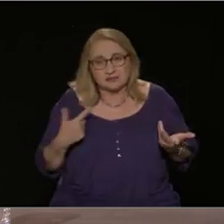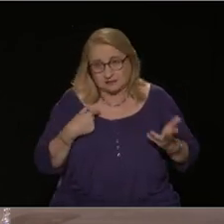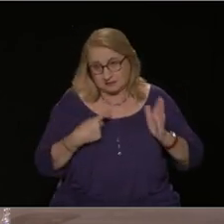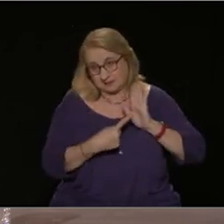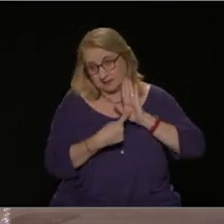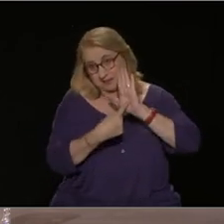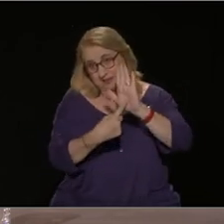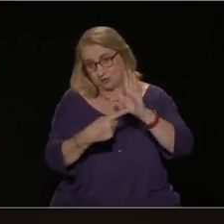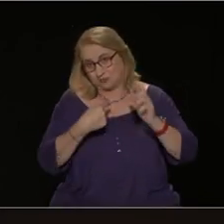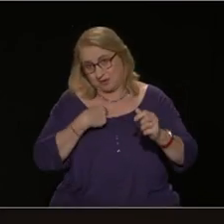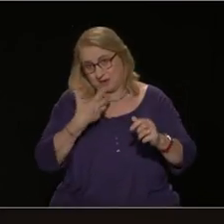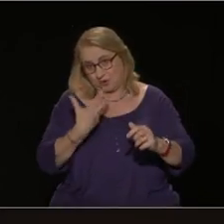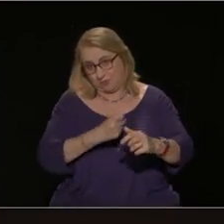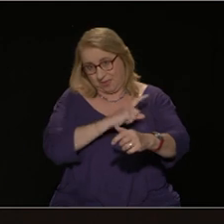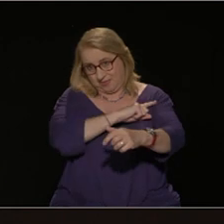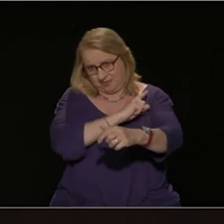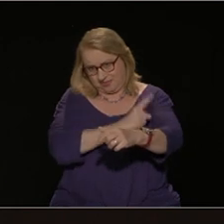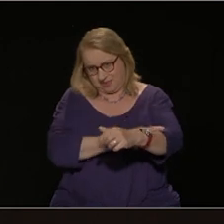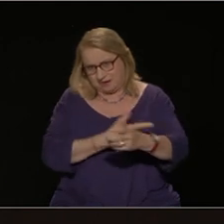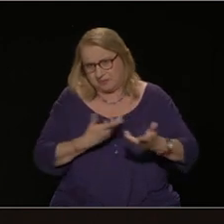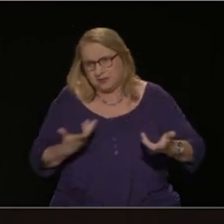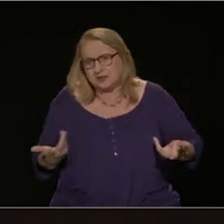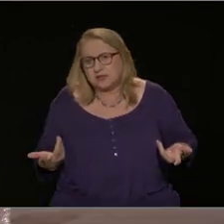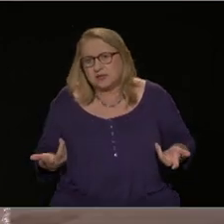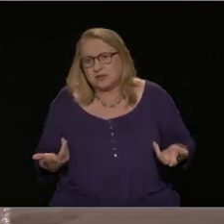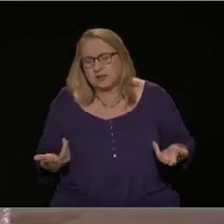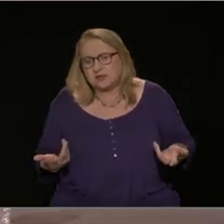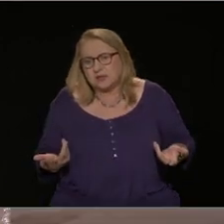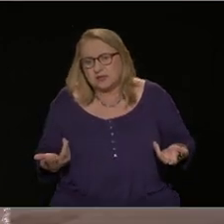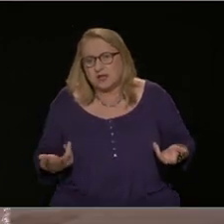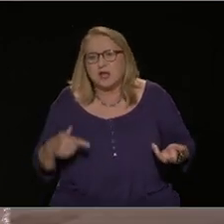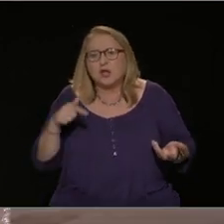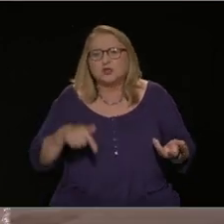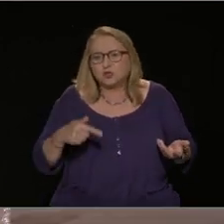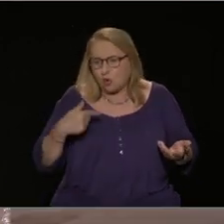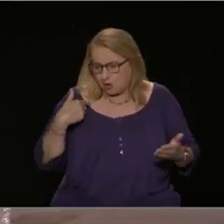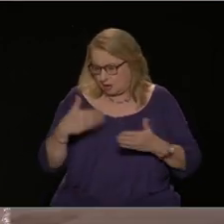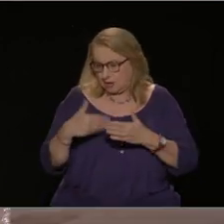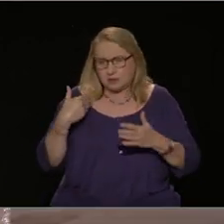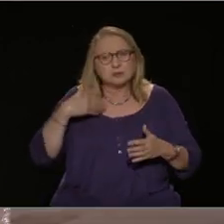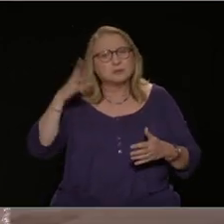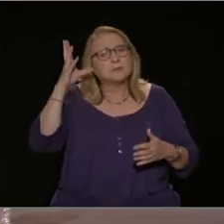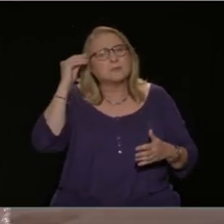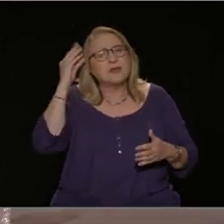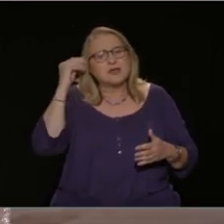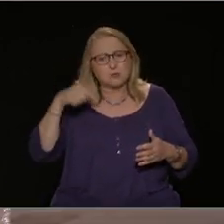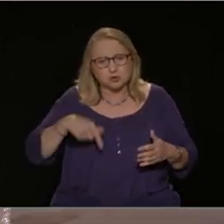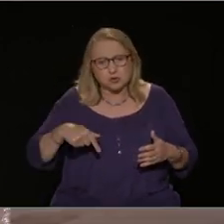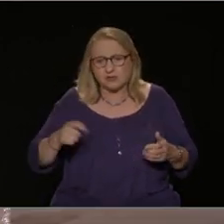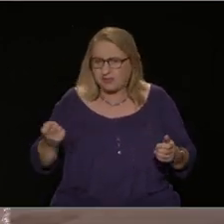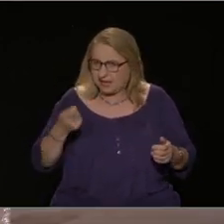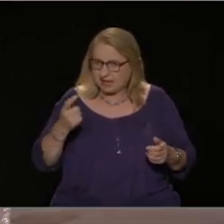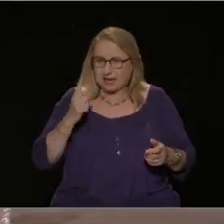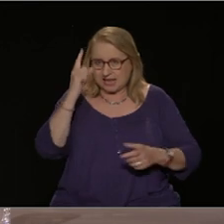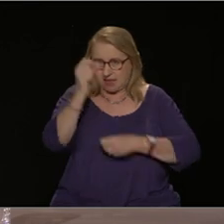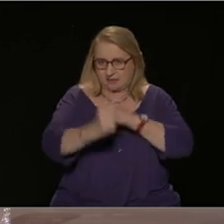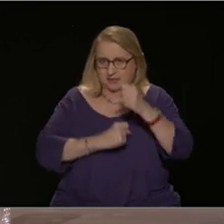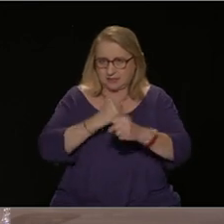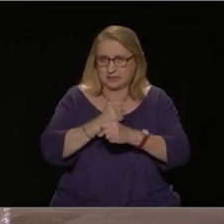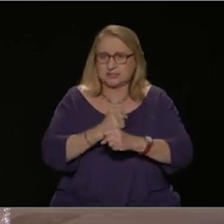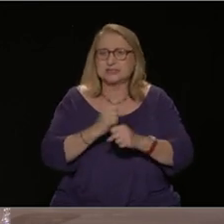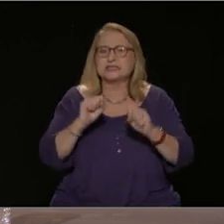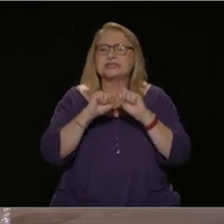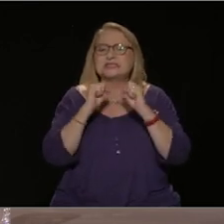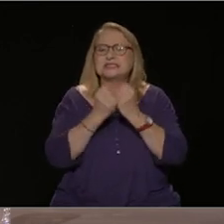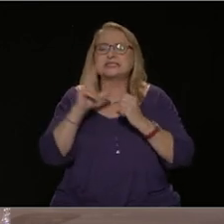και την άλλη πλευρά του ζητήματος, αυτές τις μέρες μαθαίνουμε, επίκεται και η ετήσια σύνοδος του ΝΑΤΟ, ότι